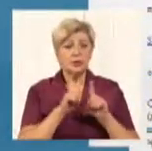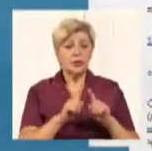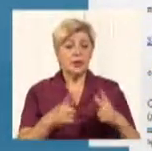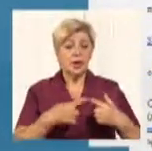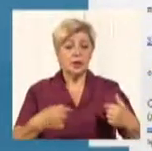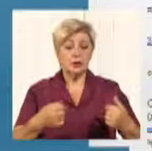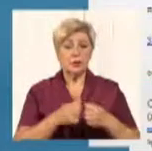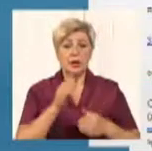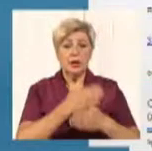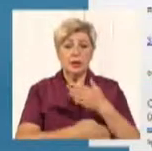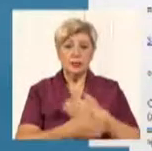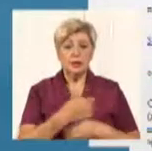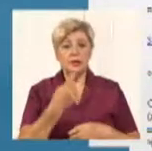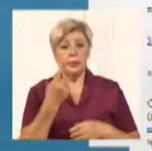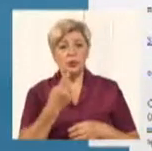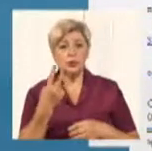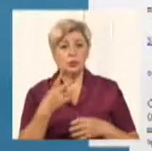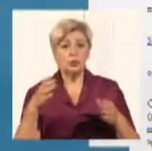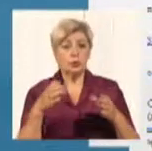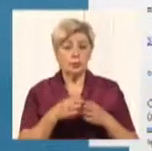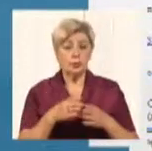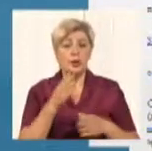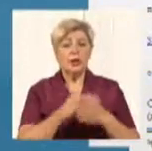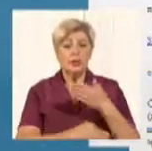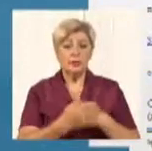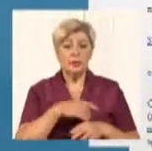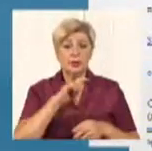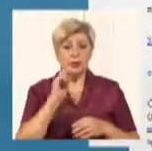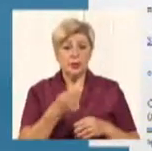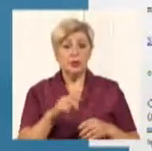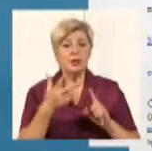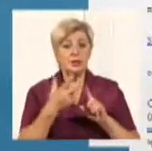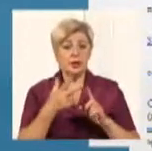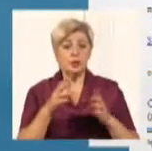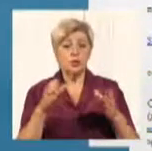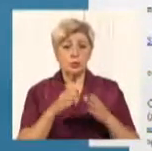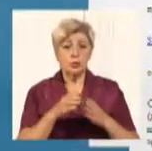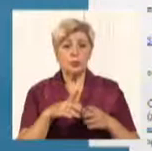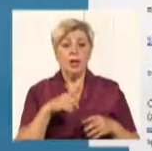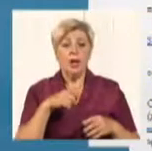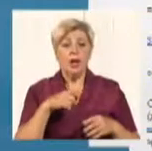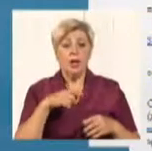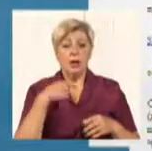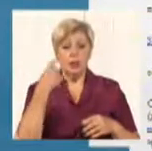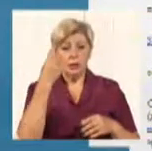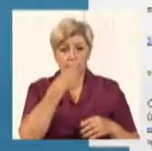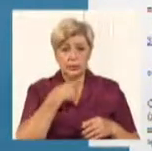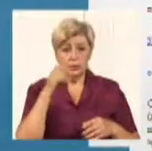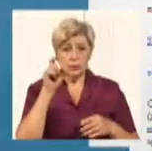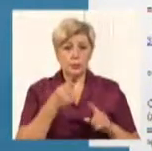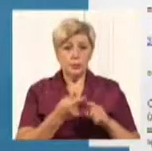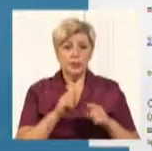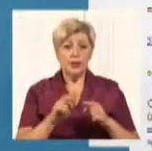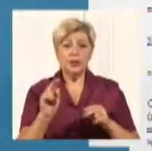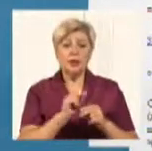громадян. Інваліди першої та другої групи, а також інваліди війни третьої групи. Особи, які виховують дитину-інваліда за умови, що